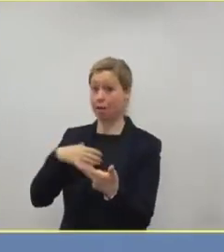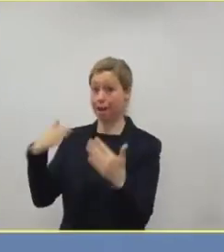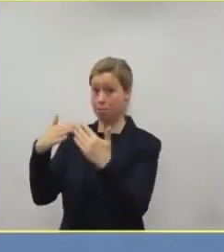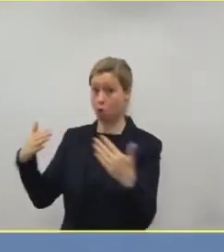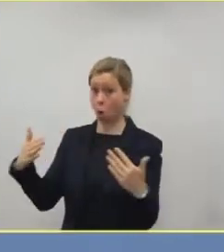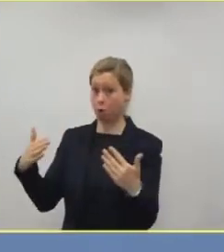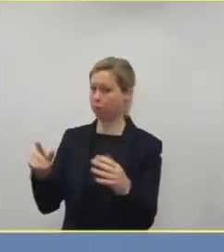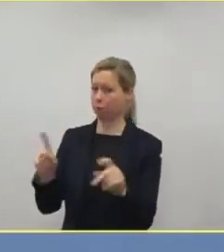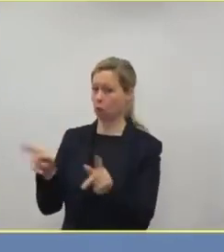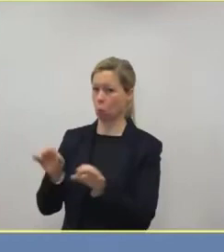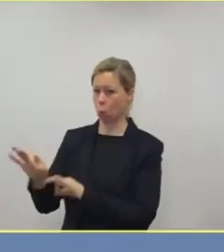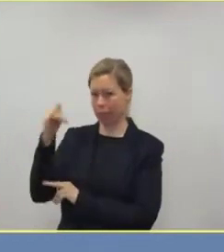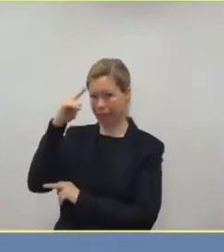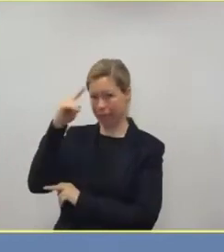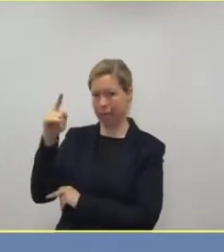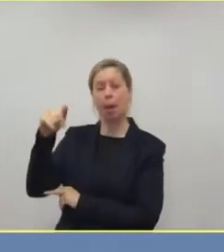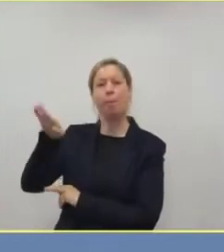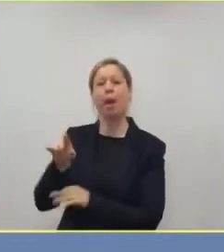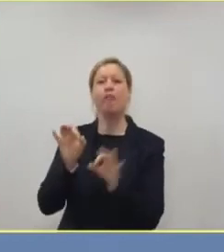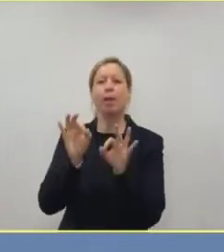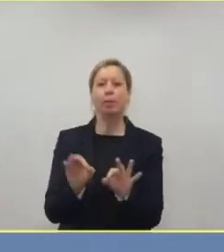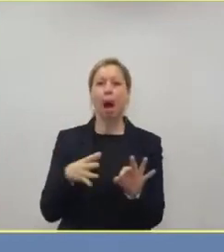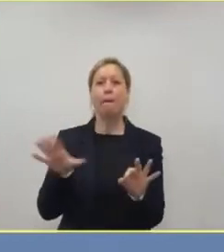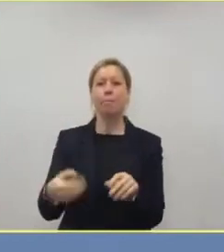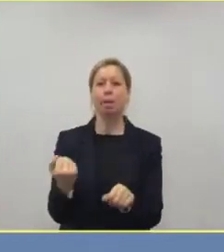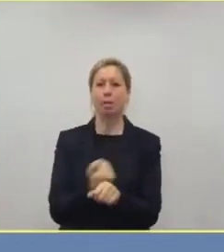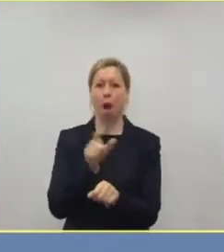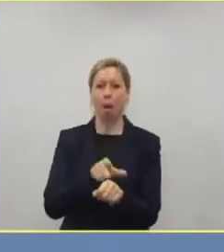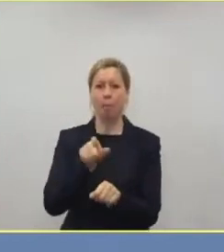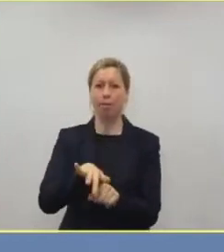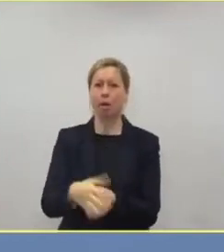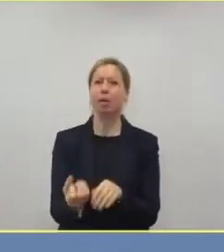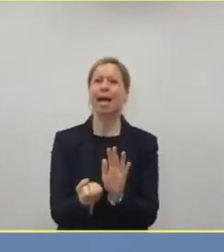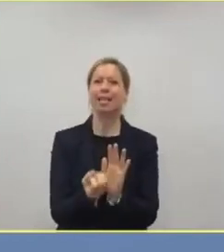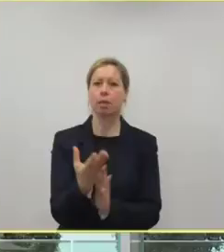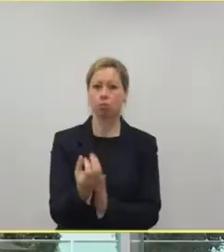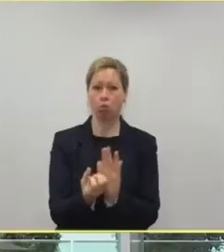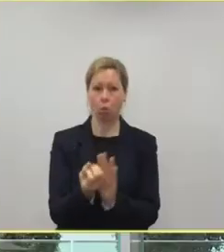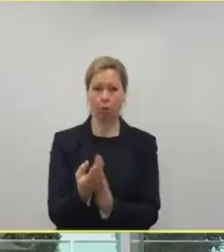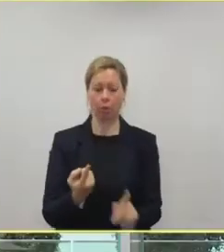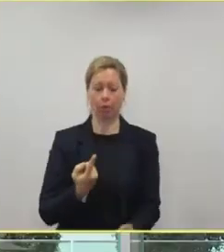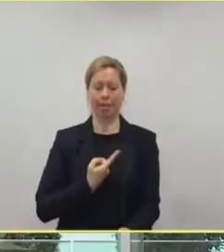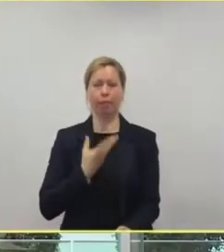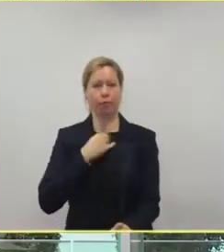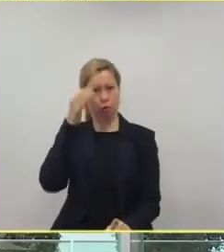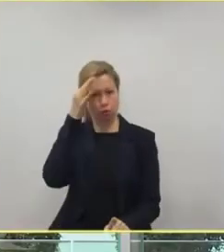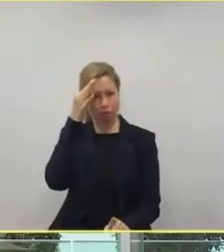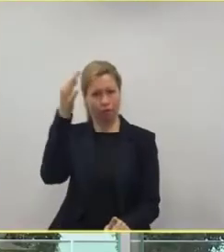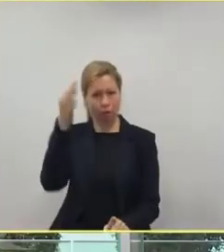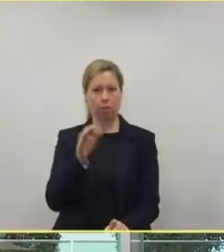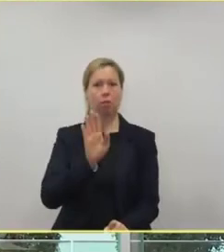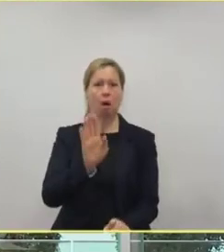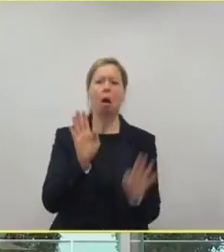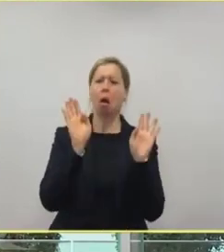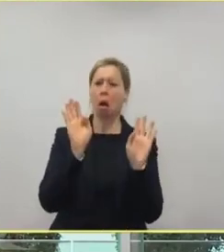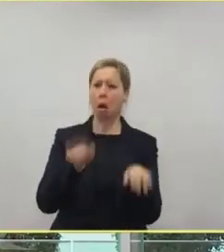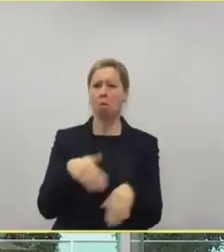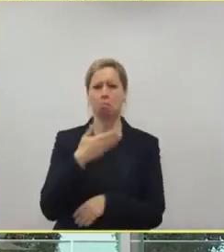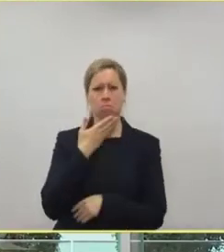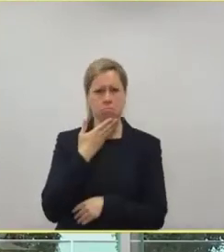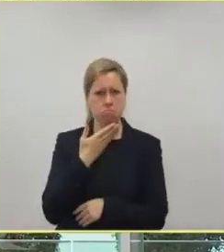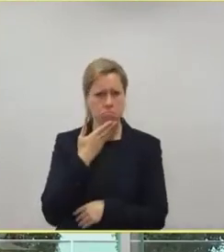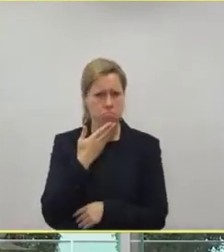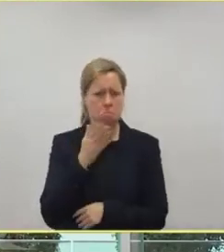hilfreich beim symptomatischen Mitarbeiter, wenn ich wissen will, hat er nur ein harmloses Adenovirus